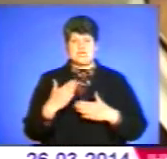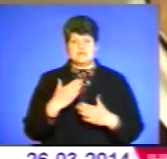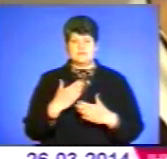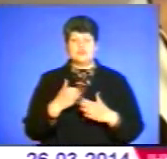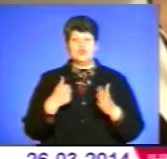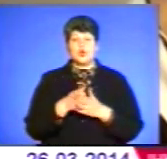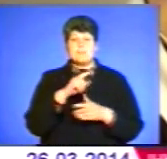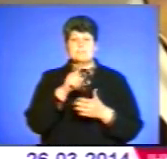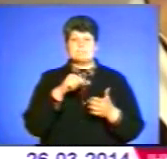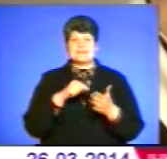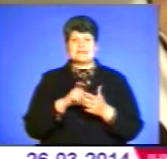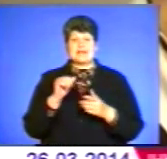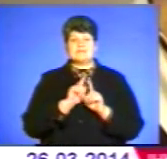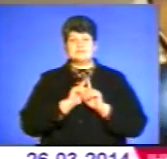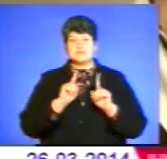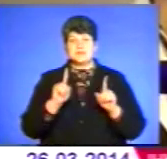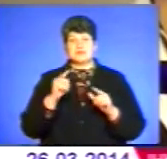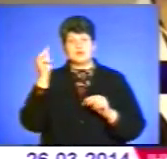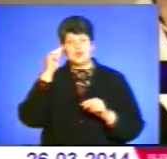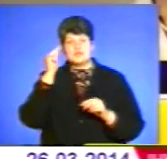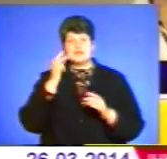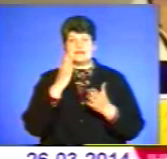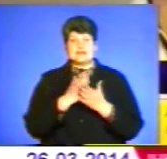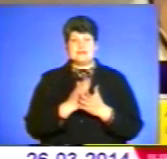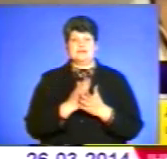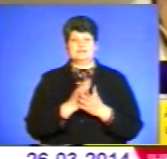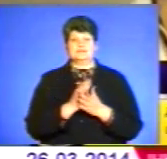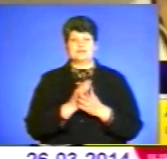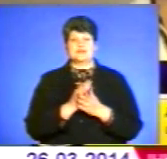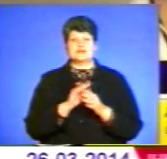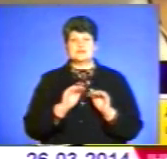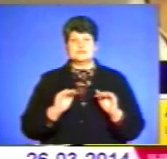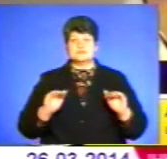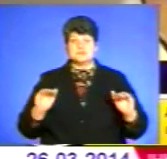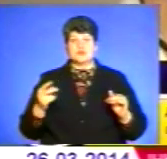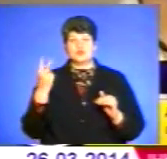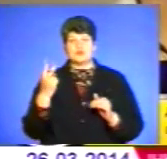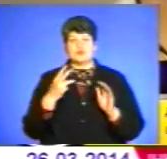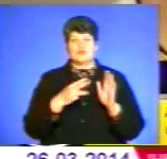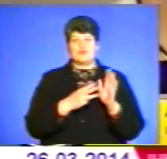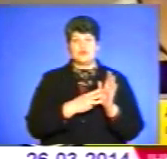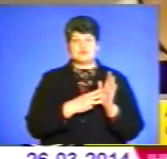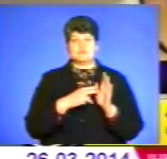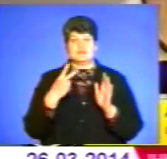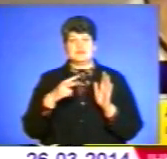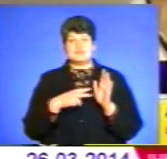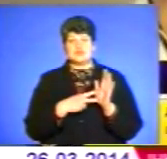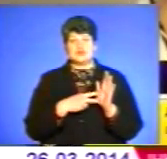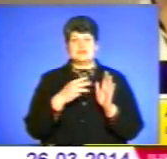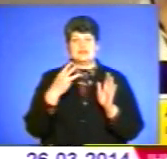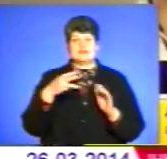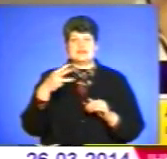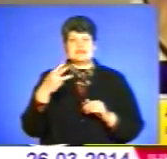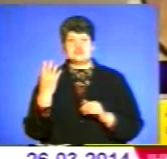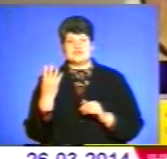питань інклюзії в нас належать дошкільні заклади. 2-й, 8-й, 27-й, 34-й, ТНВК,